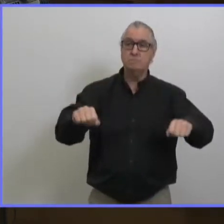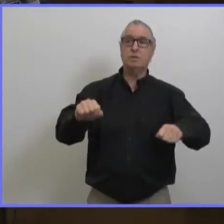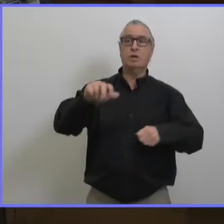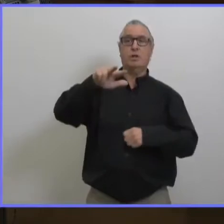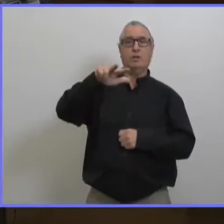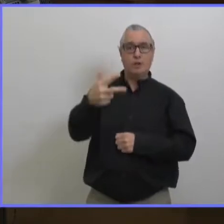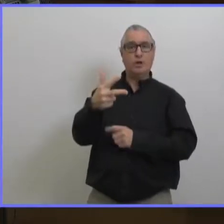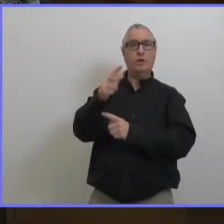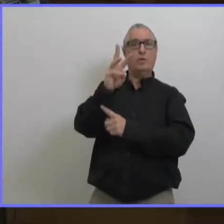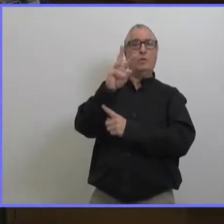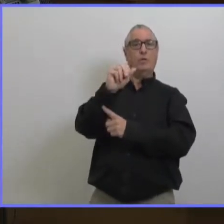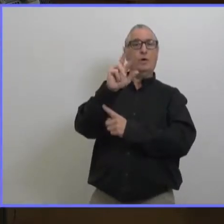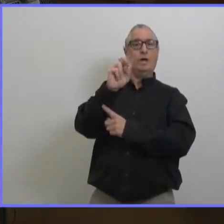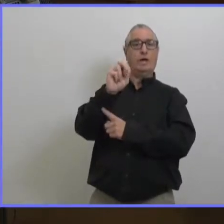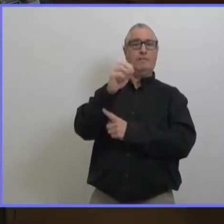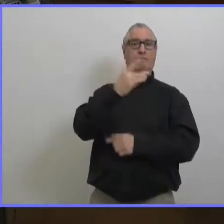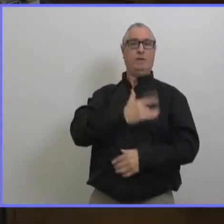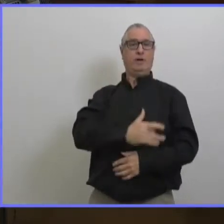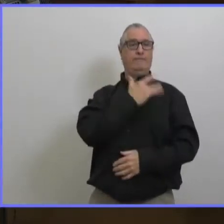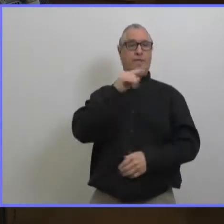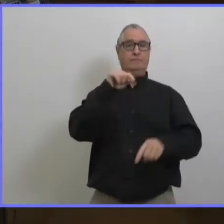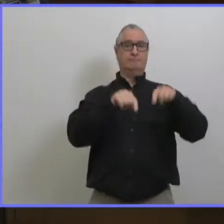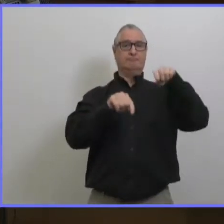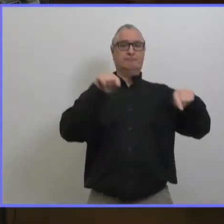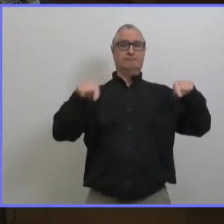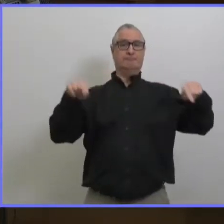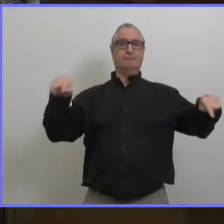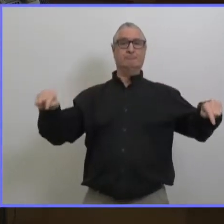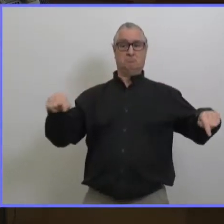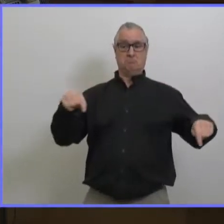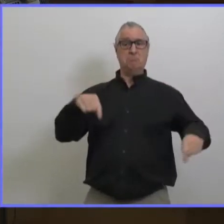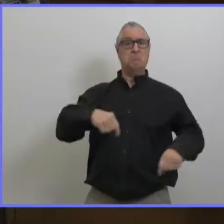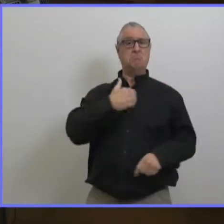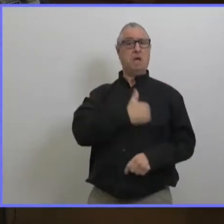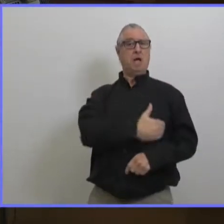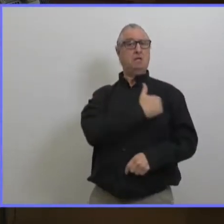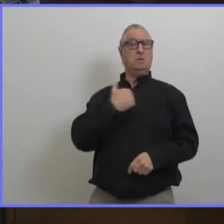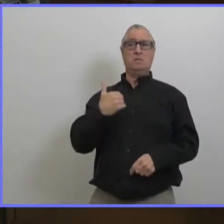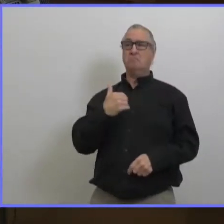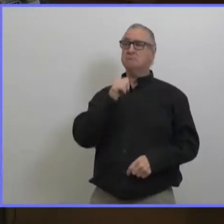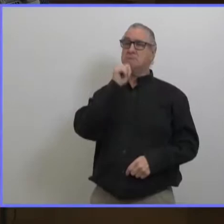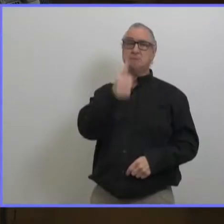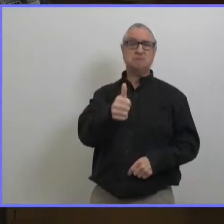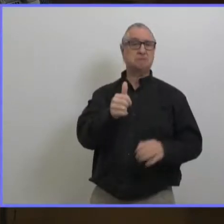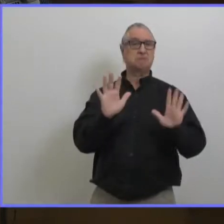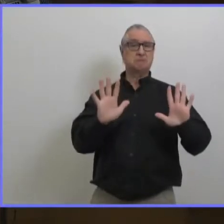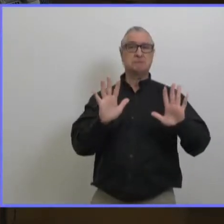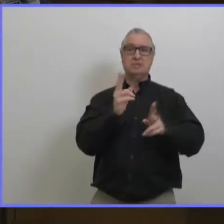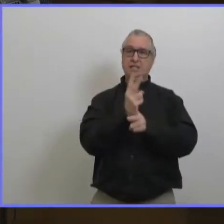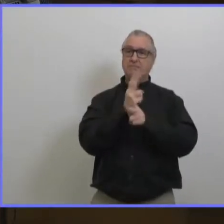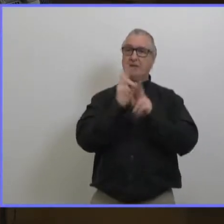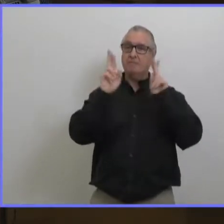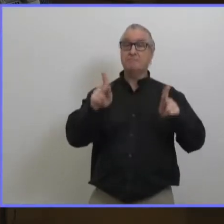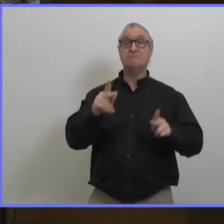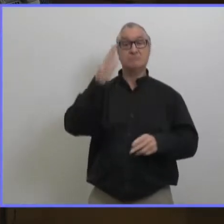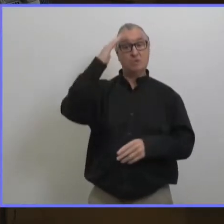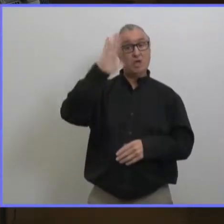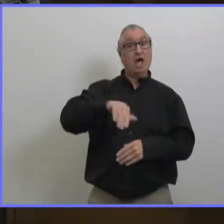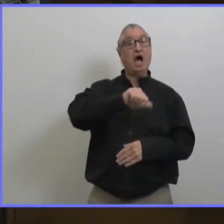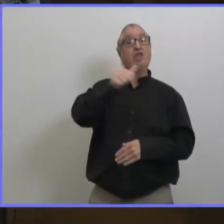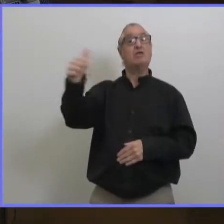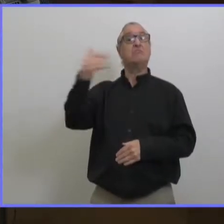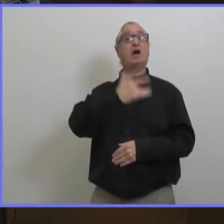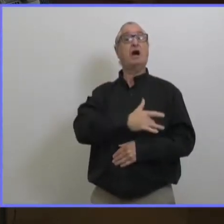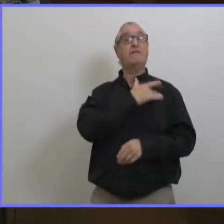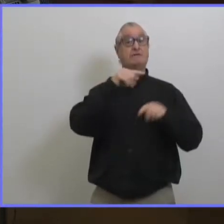commencé à annoncer qu'il y a un danger de troisième vague et pas à cause de ce qui se passe au manitoba mais à cause de ce